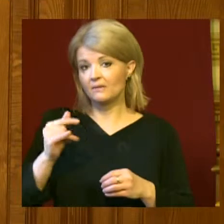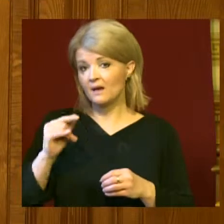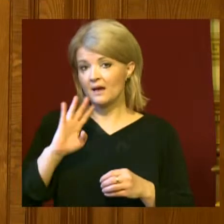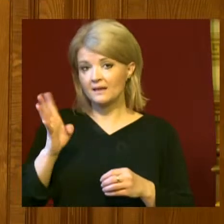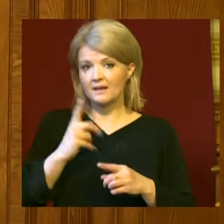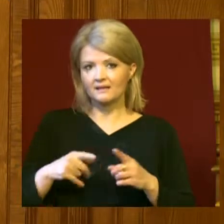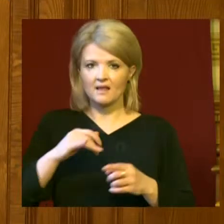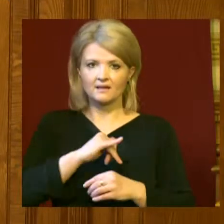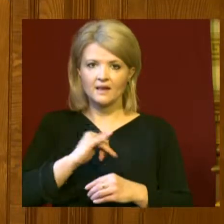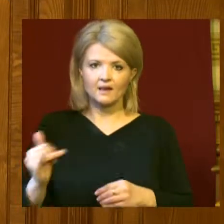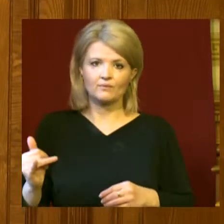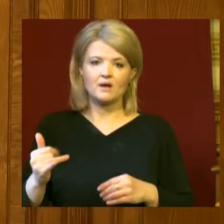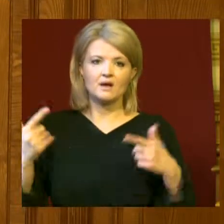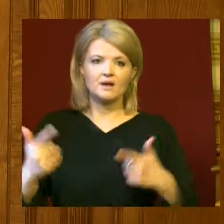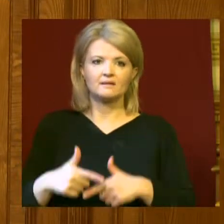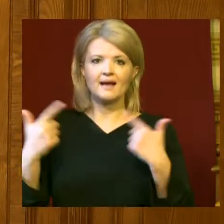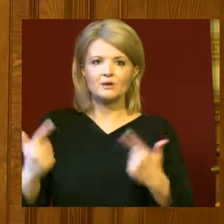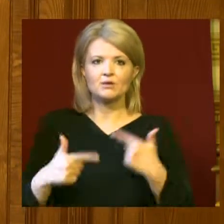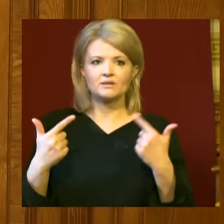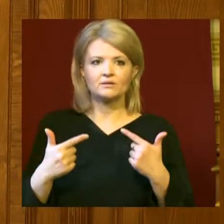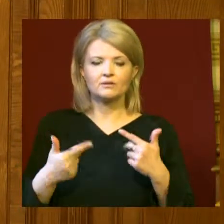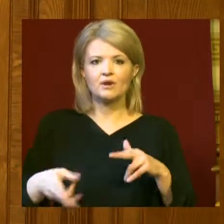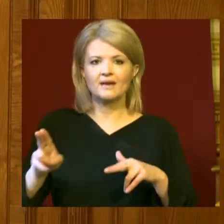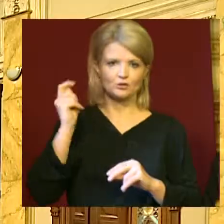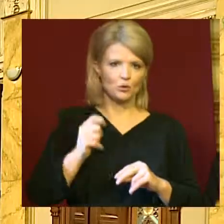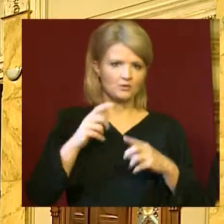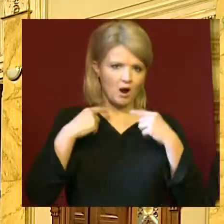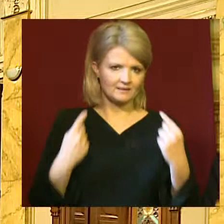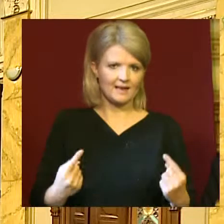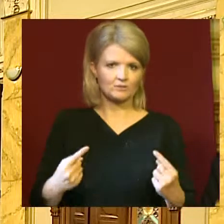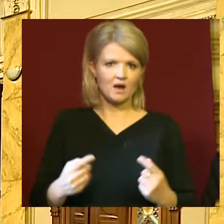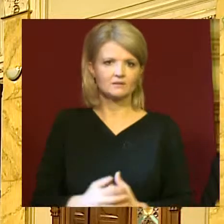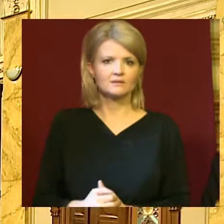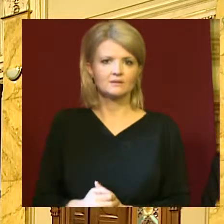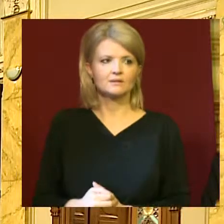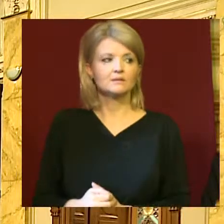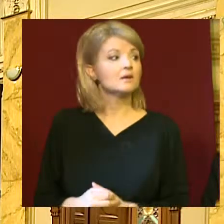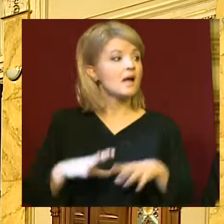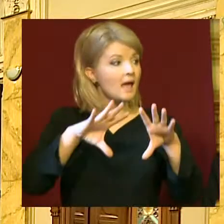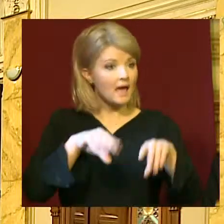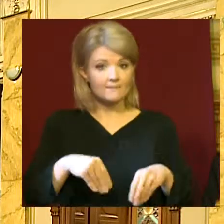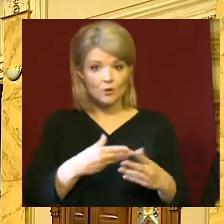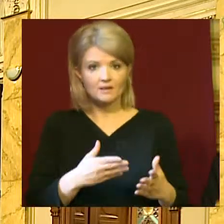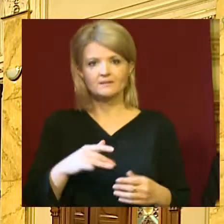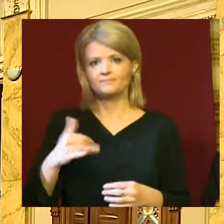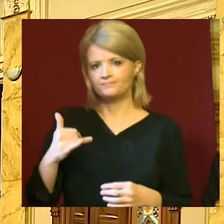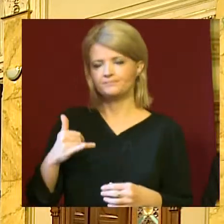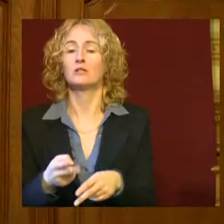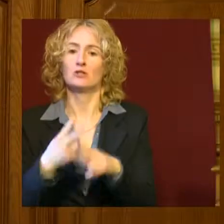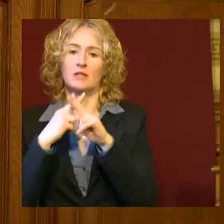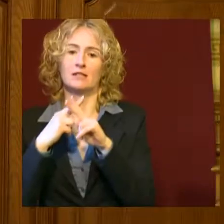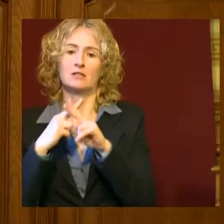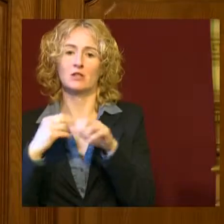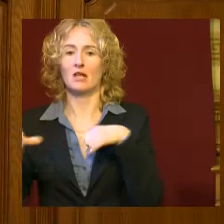által diktált kvótát, vagyis hogy másfél millió Európába érkező migráns egy részét ne hazánkba helyezzék el, összefogásra lesz szükség.